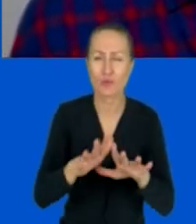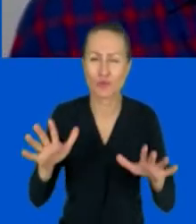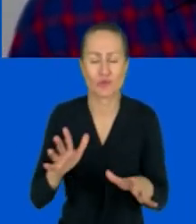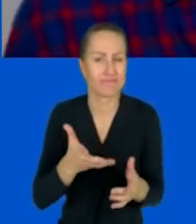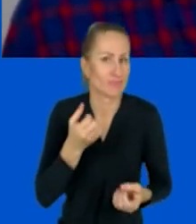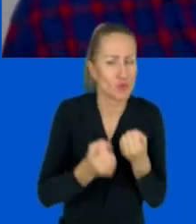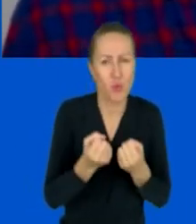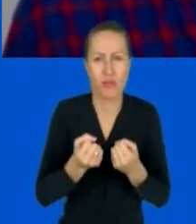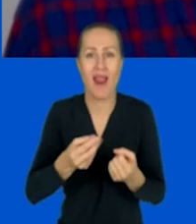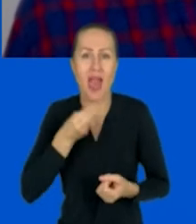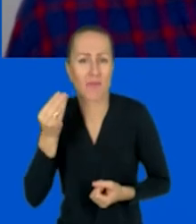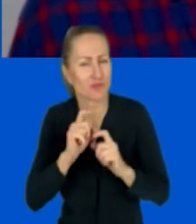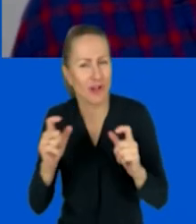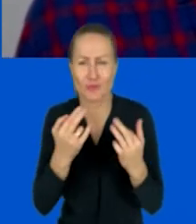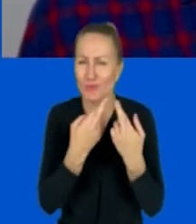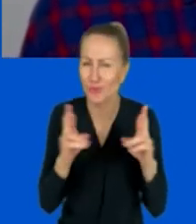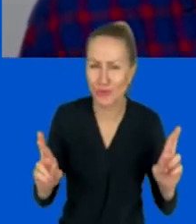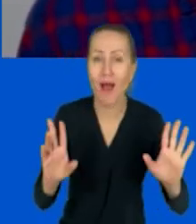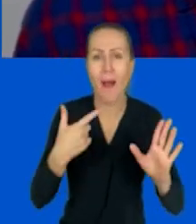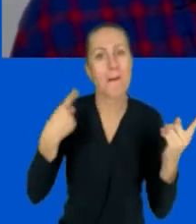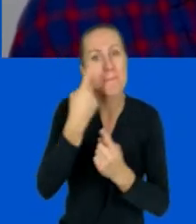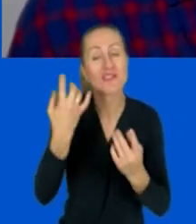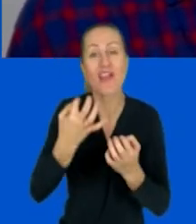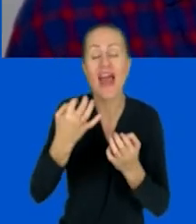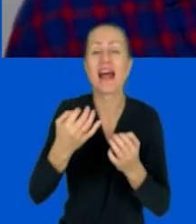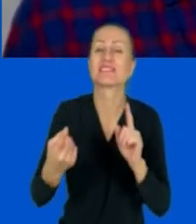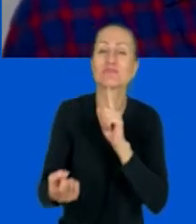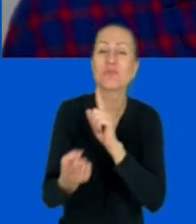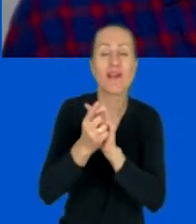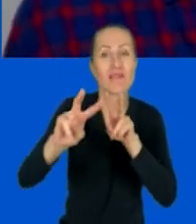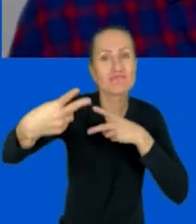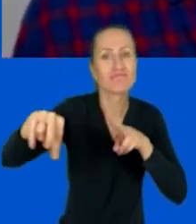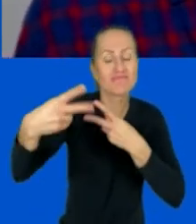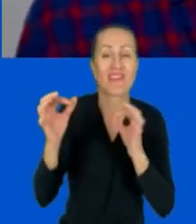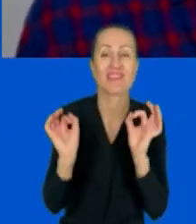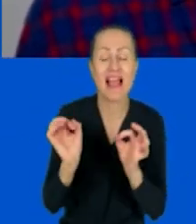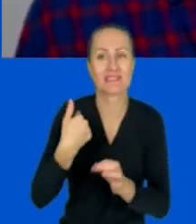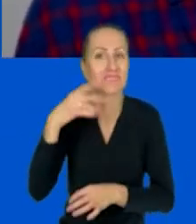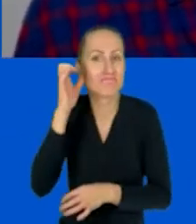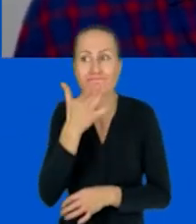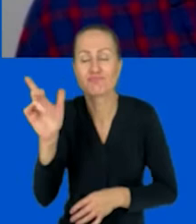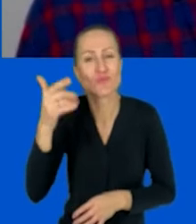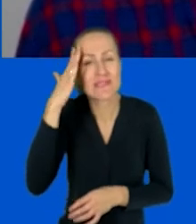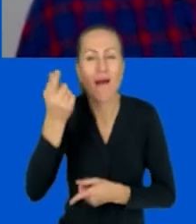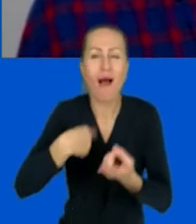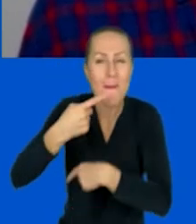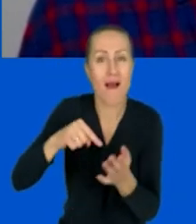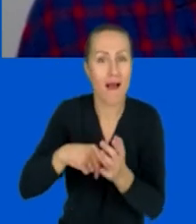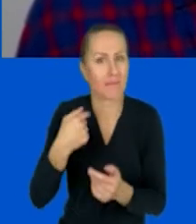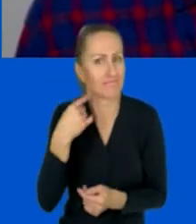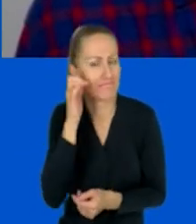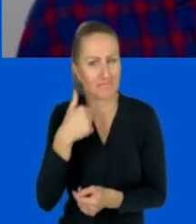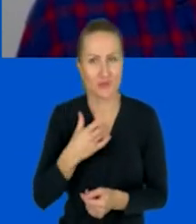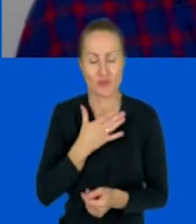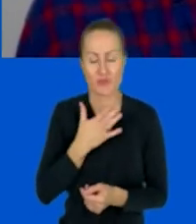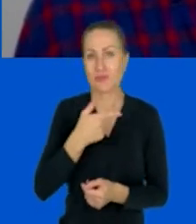lepszych miesięcy. I kiedy myślę o spotkaniach online dzisiaj i słucham swoich znajomych, to często bywa tak, że wręcz mamy ich